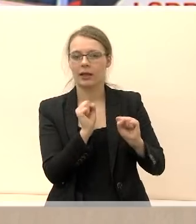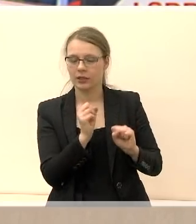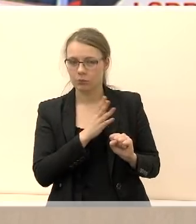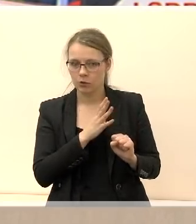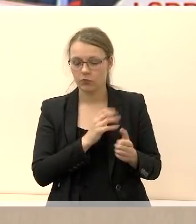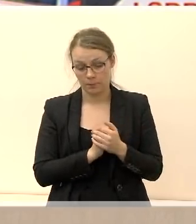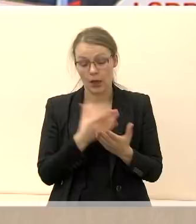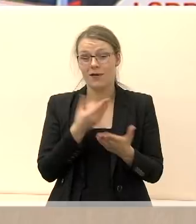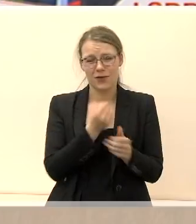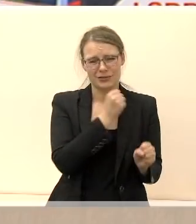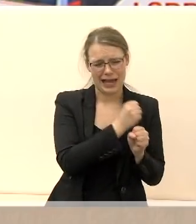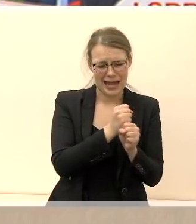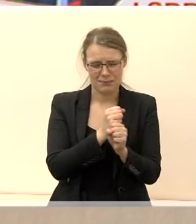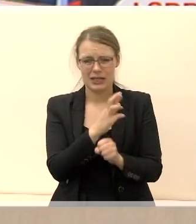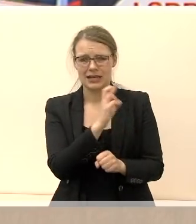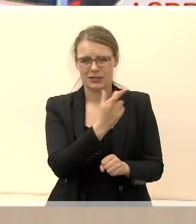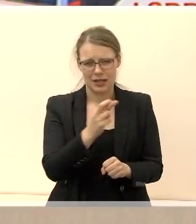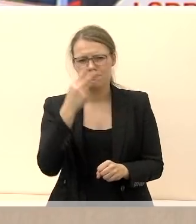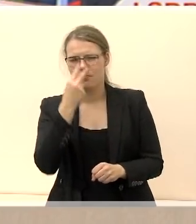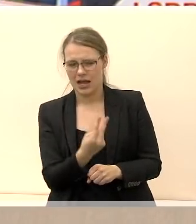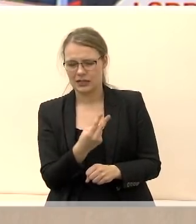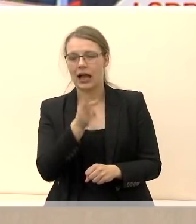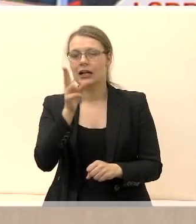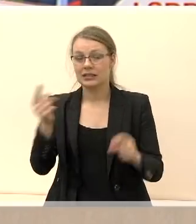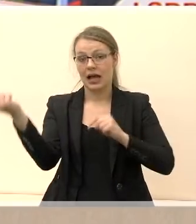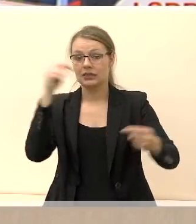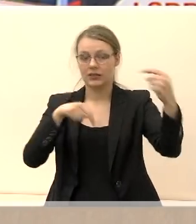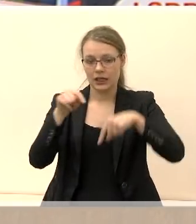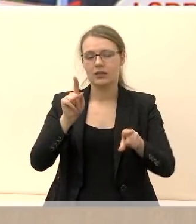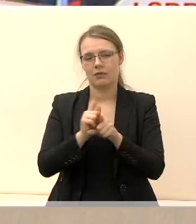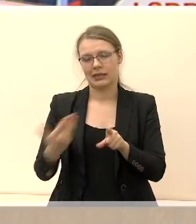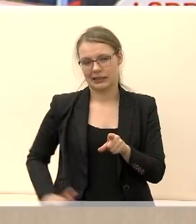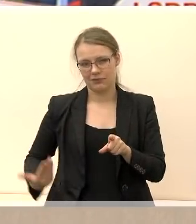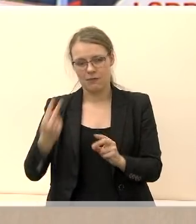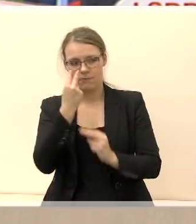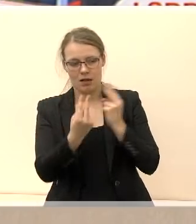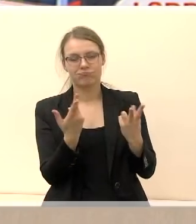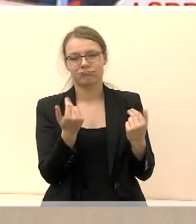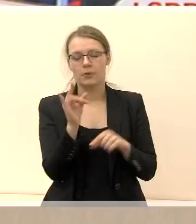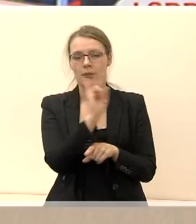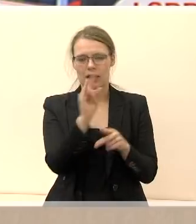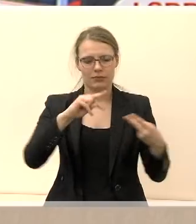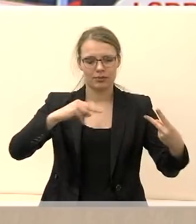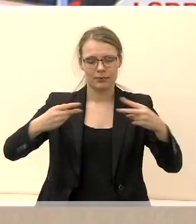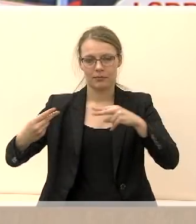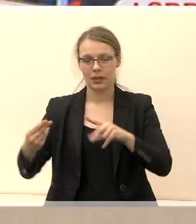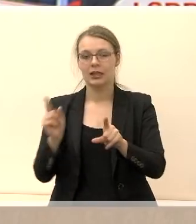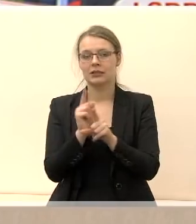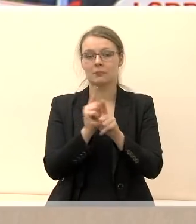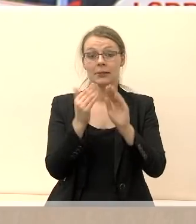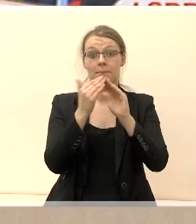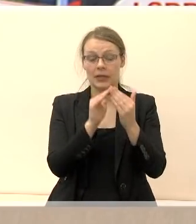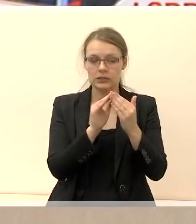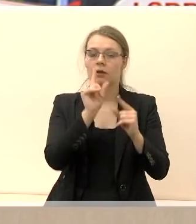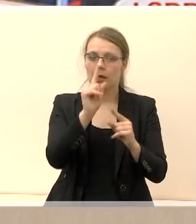akivaizdus. Ta pripažįsta ir čia gyvenantys, ir atvykstantys svečiai. Mariampolė keičiasi ne tik pats miestas, bet ir kaimiškos